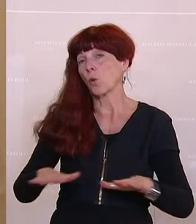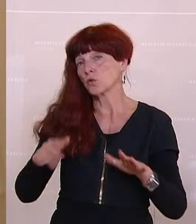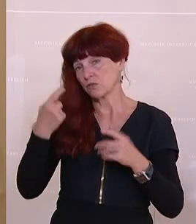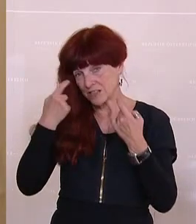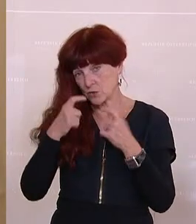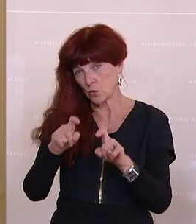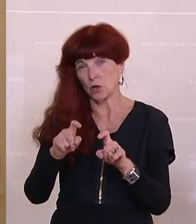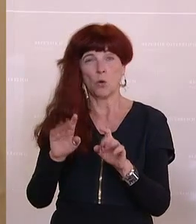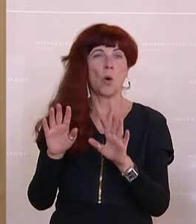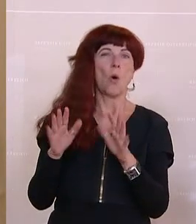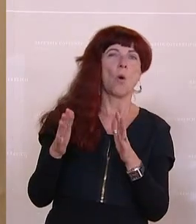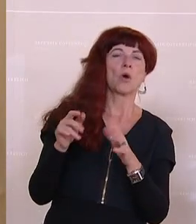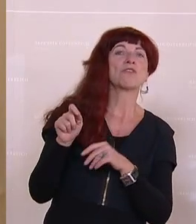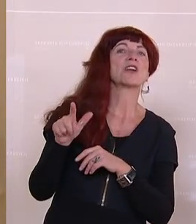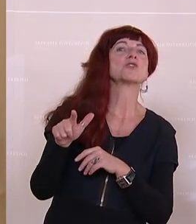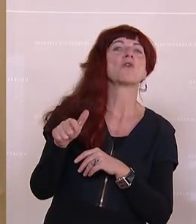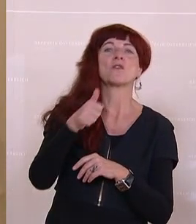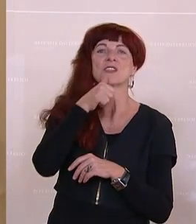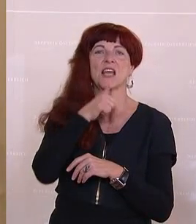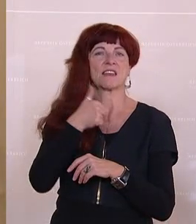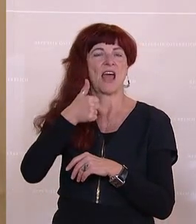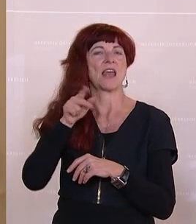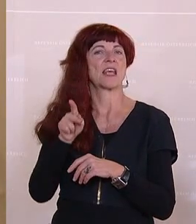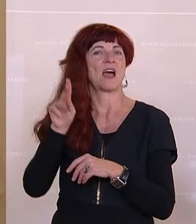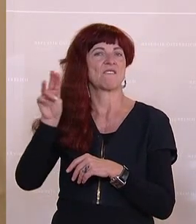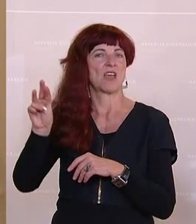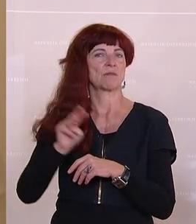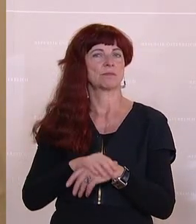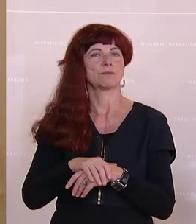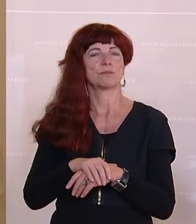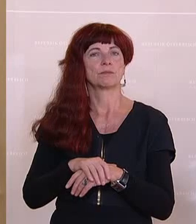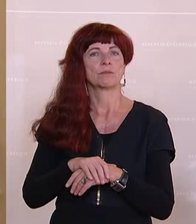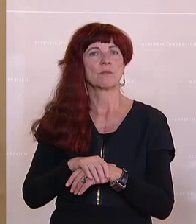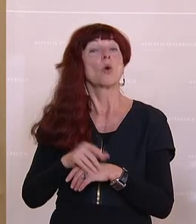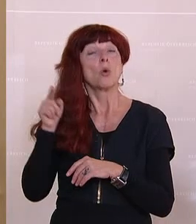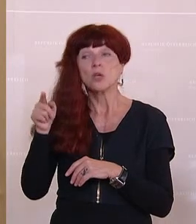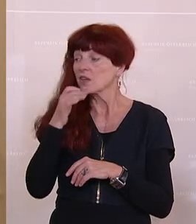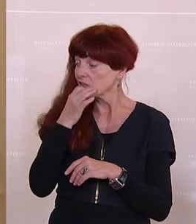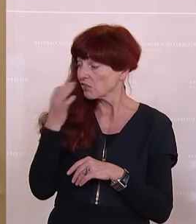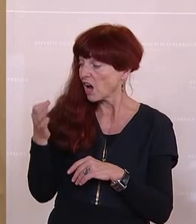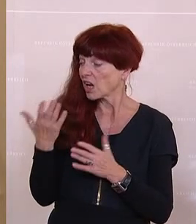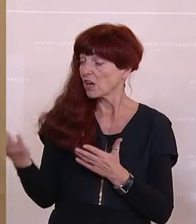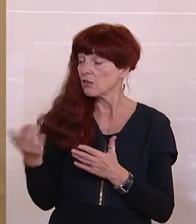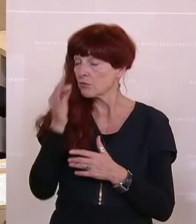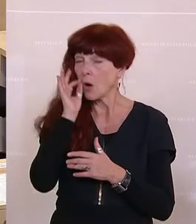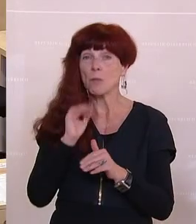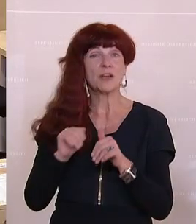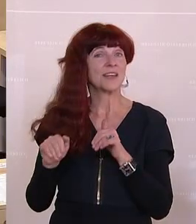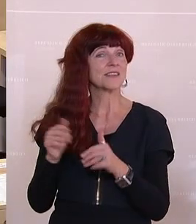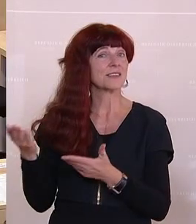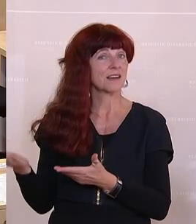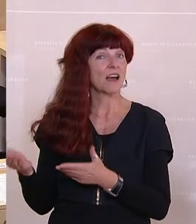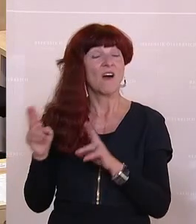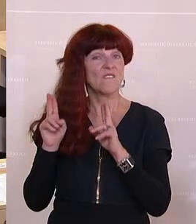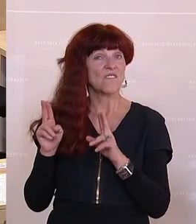die jetzt in etwa bei 12 Cent pro Kilowattstunde. Die Frage, ich stelle, Frau Minister, ist das